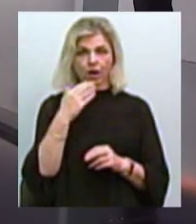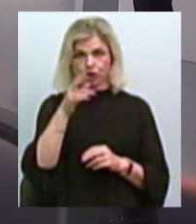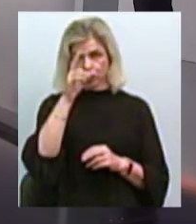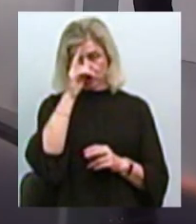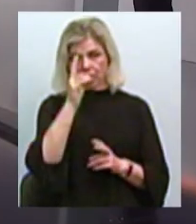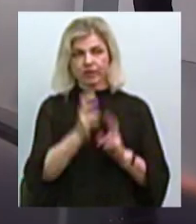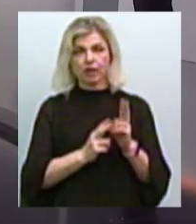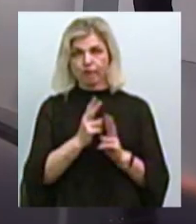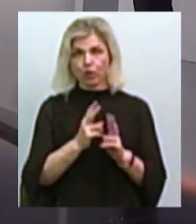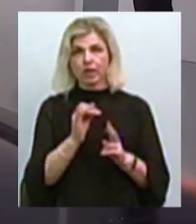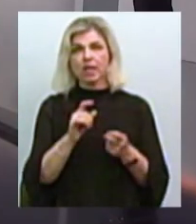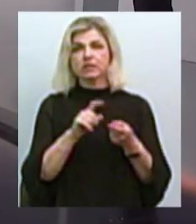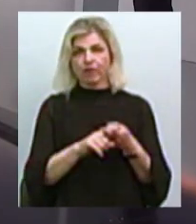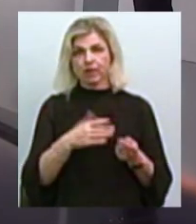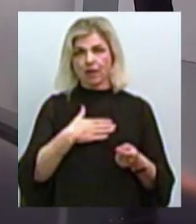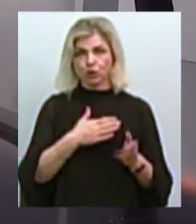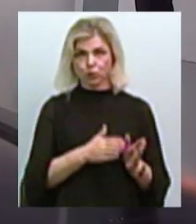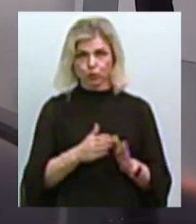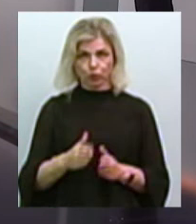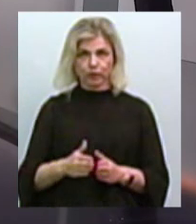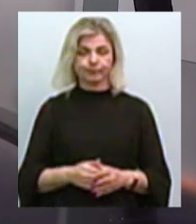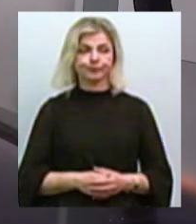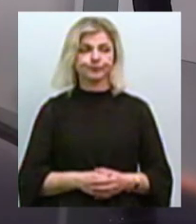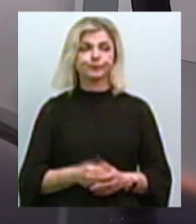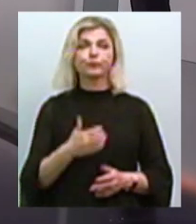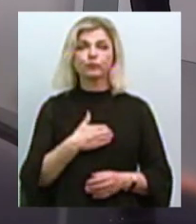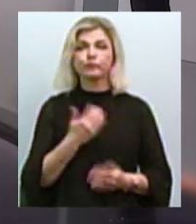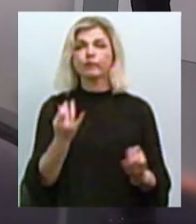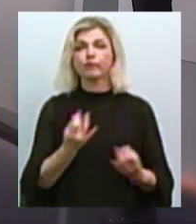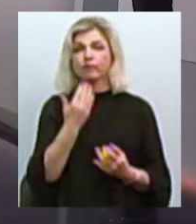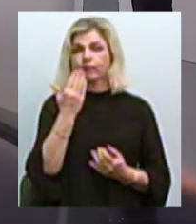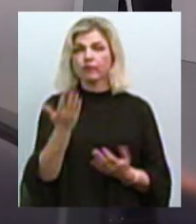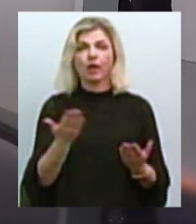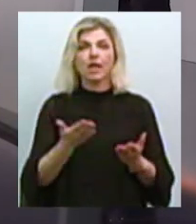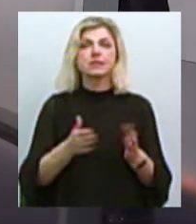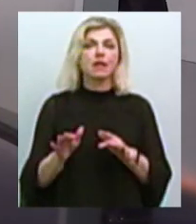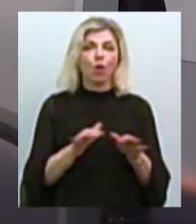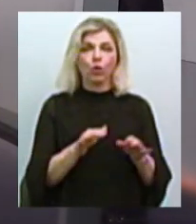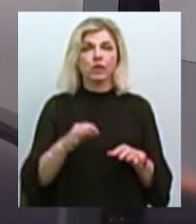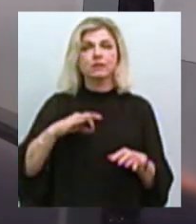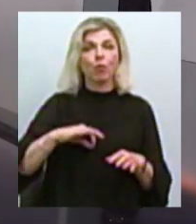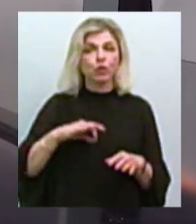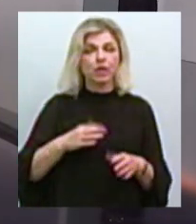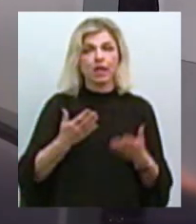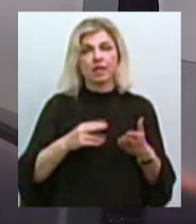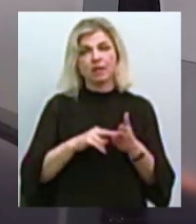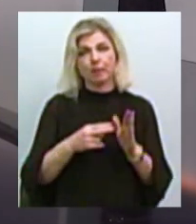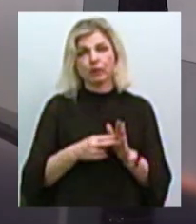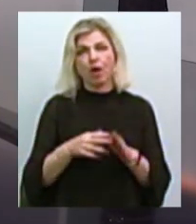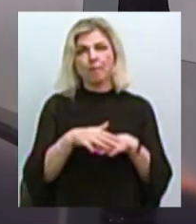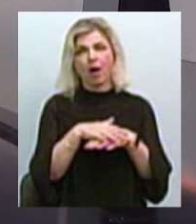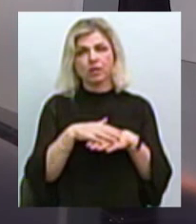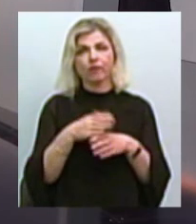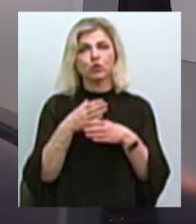реформується. Торкнулося це і нашої структуре. Я хочу поцікавитись, які заходи ваша служба вживає, якщо планується масове скорочення